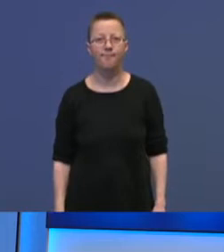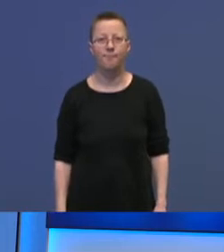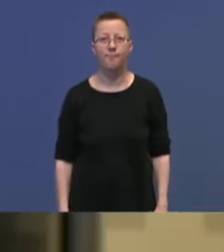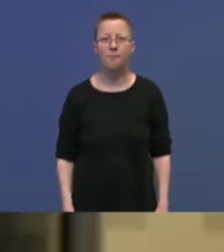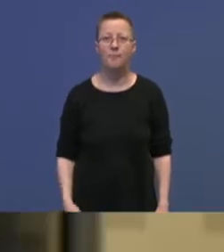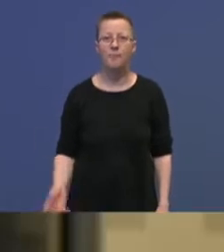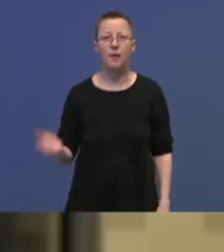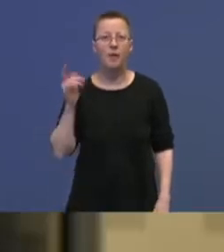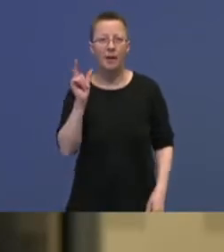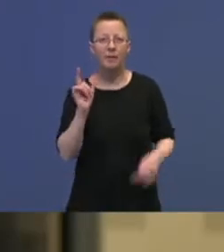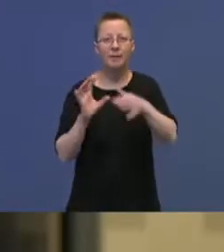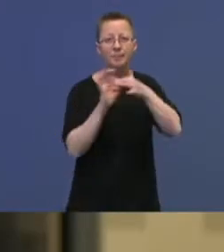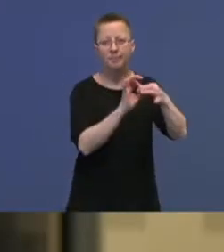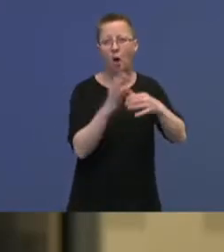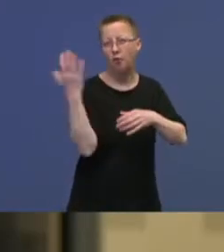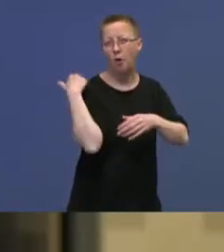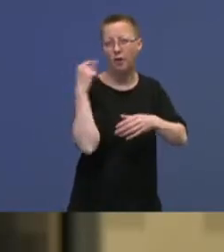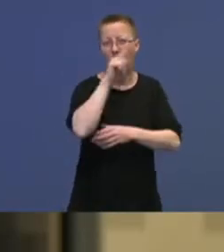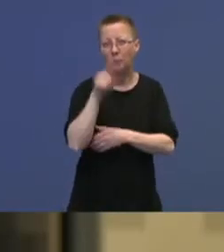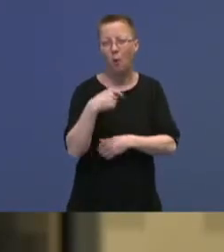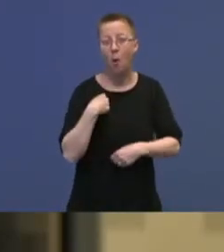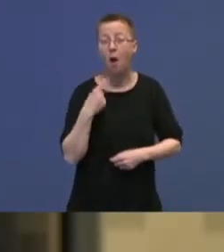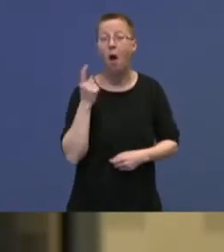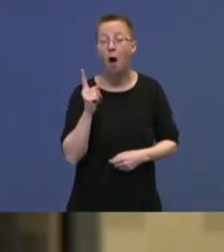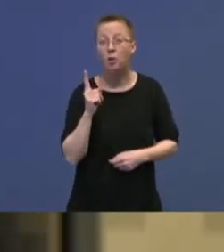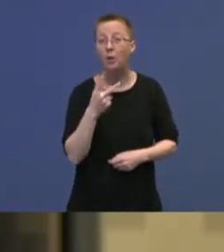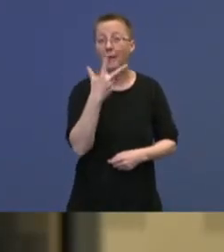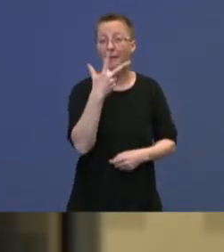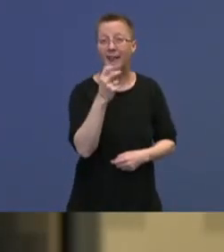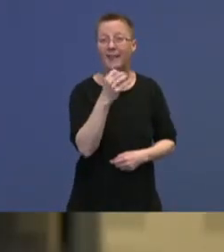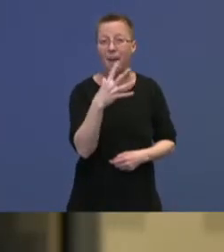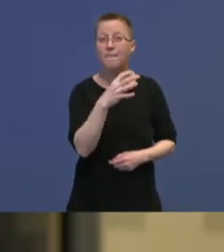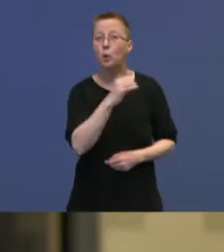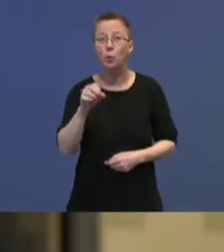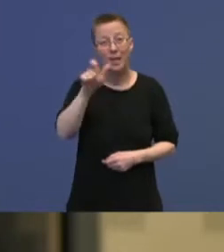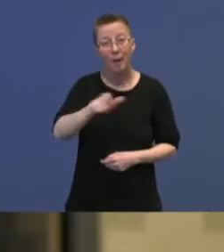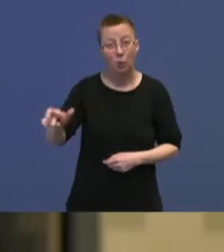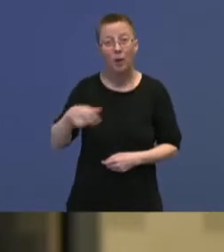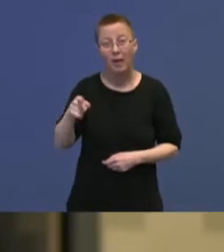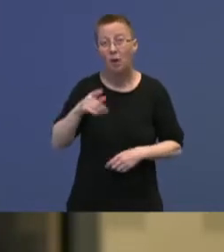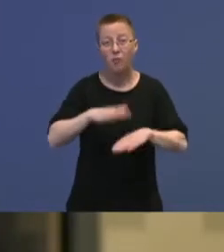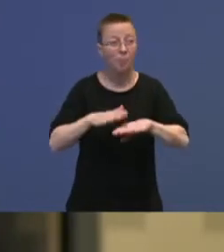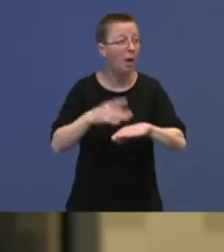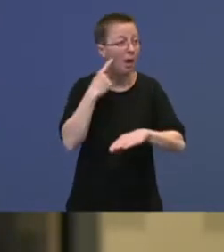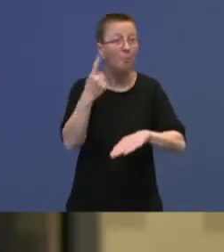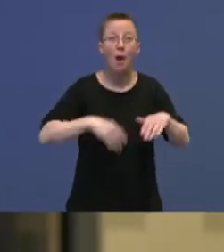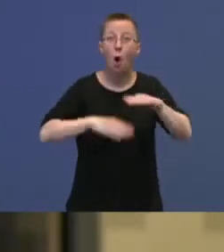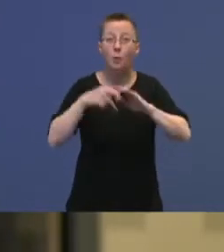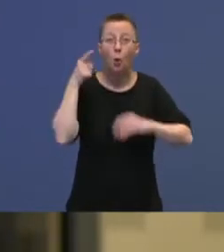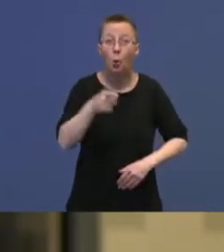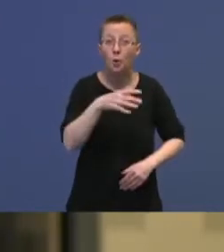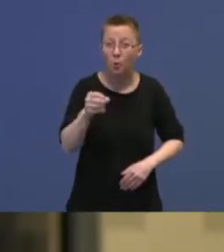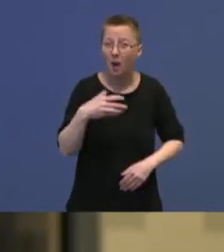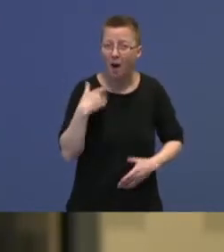Da henger litt sammen med det foregående spørsmålet. Det er altså snakk om 35 000, og det er å forberede oss på opp mot 100 000. Er det gjort noen